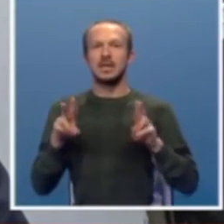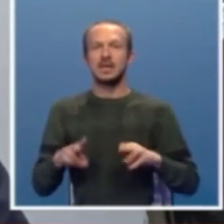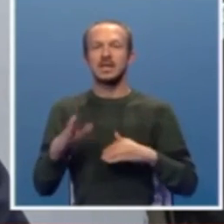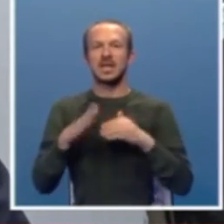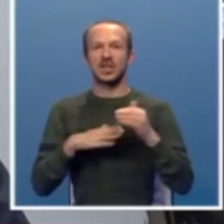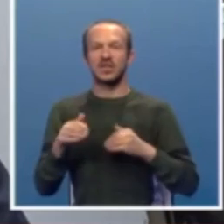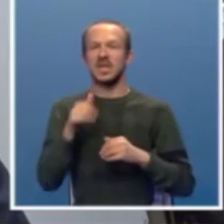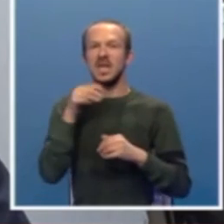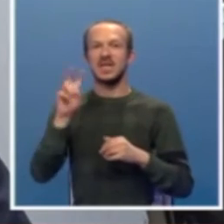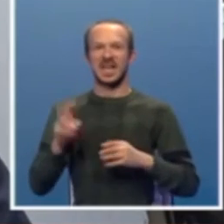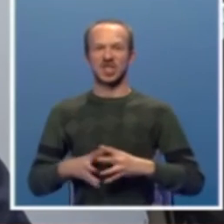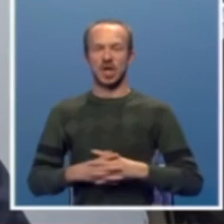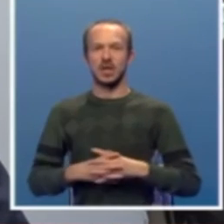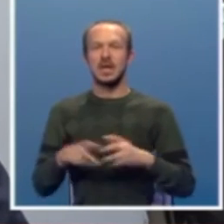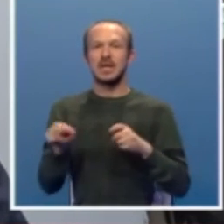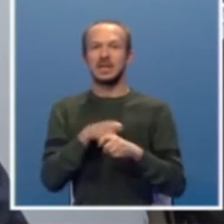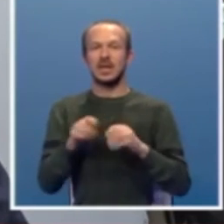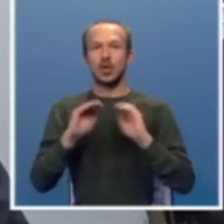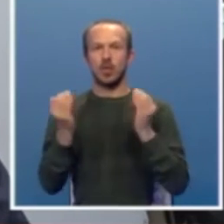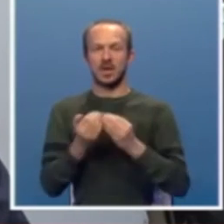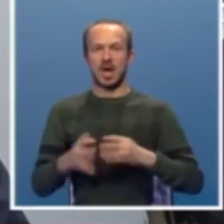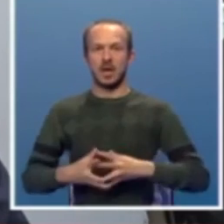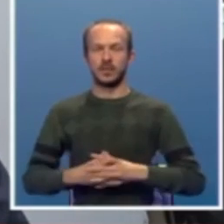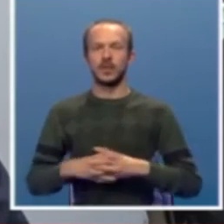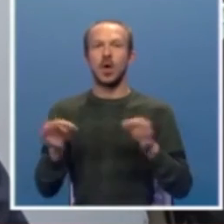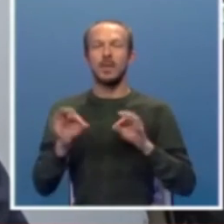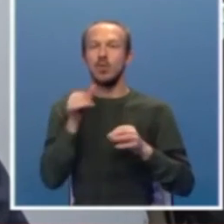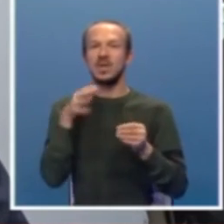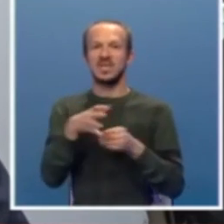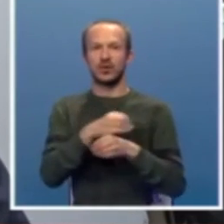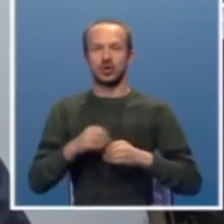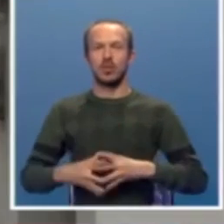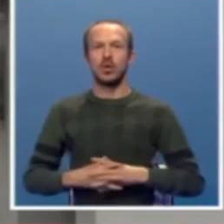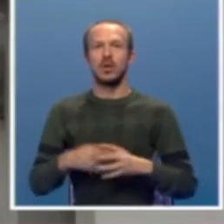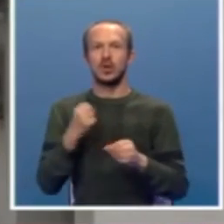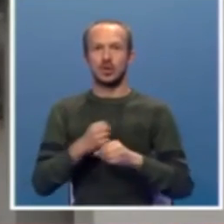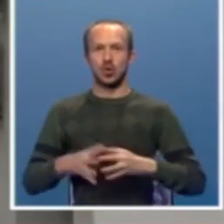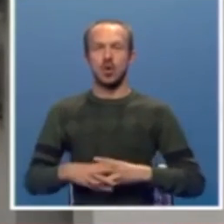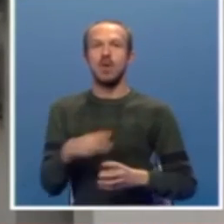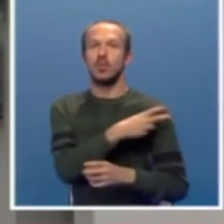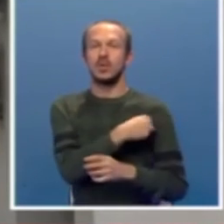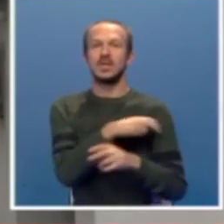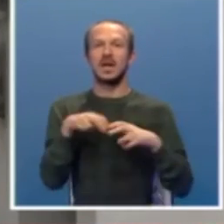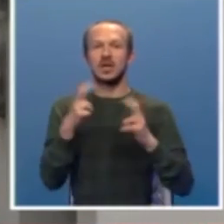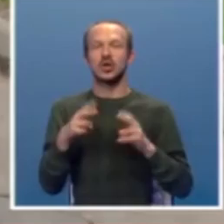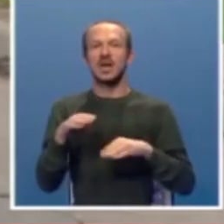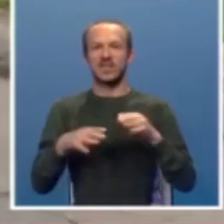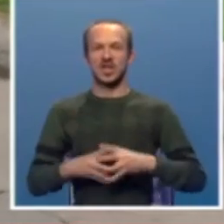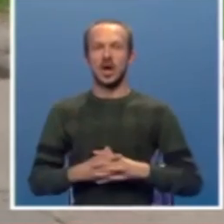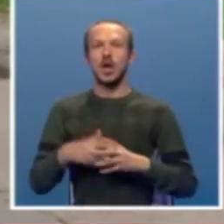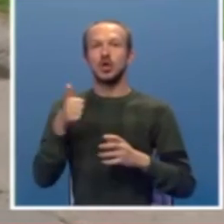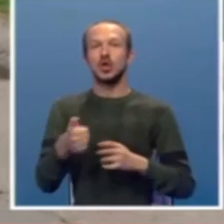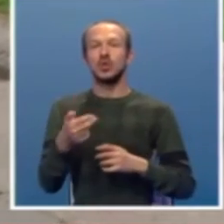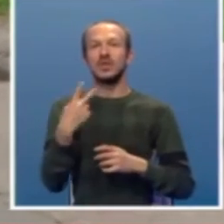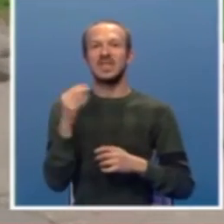građenijski i energetski saniranog objekta da opremimo i završimo proceduru. Bolnici Gradiška gravitira oko